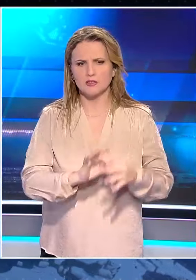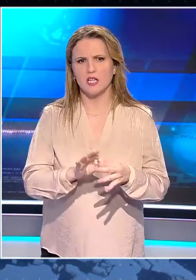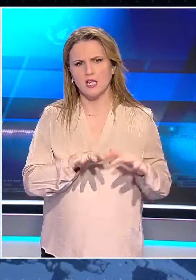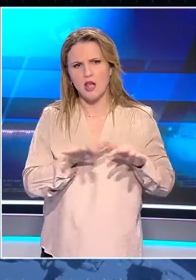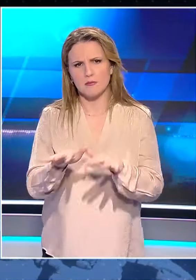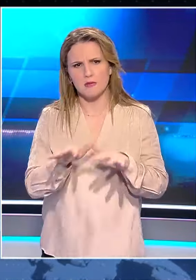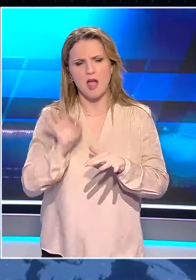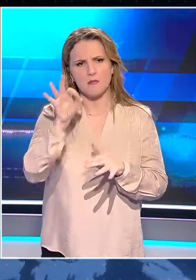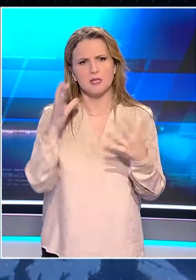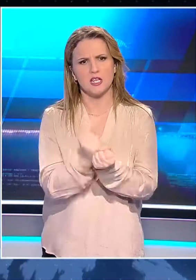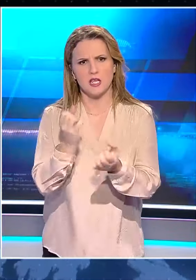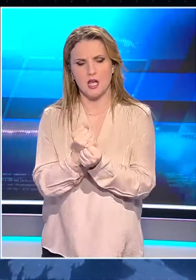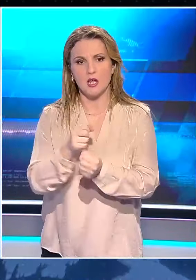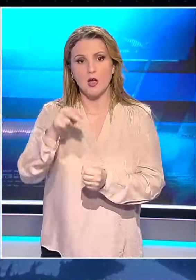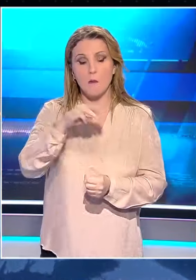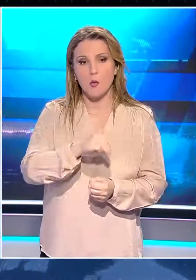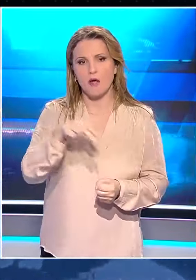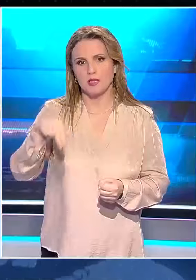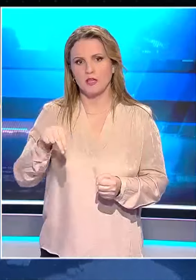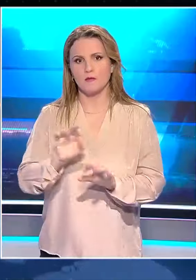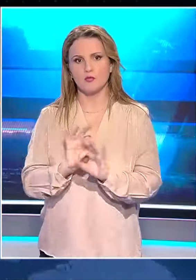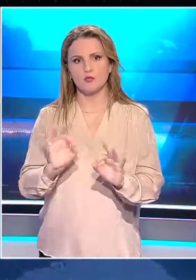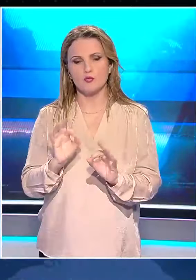Μοχάμεν Τέιφ είναι καλά ισχυρίσεται η Χαμάς.